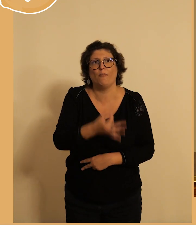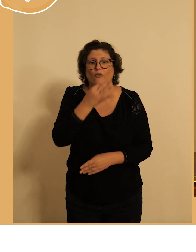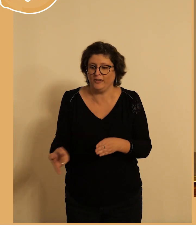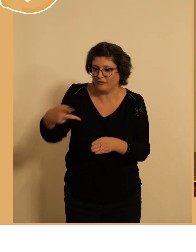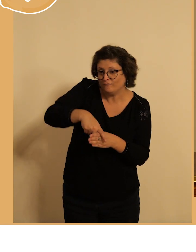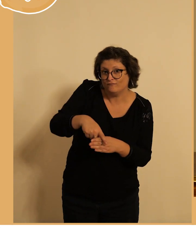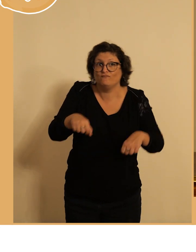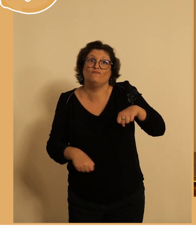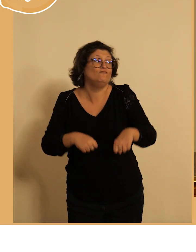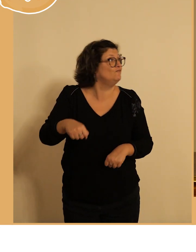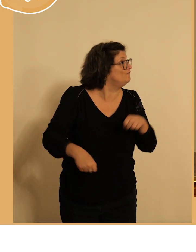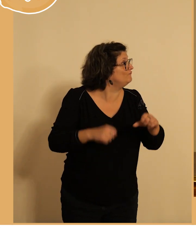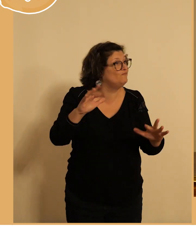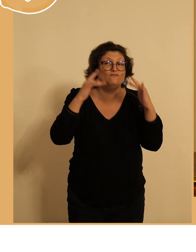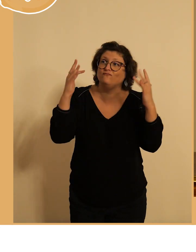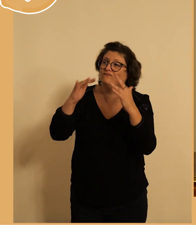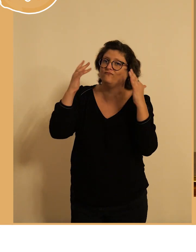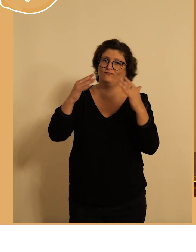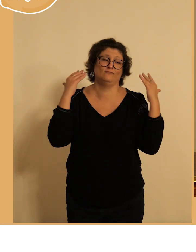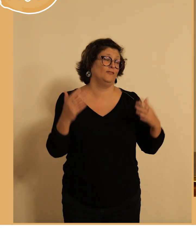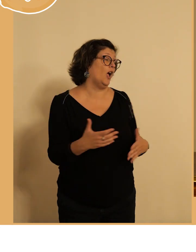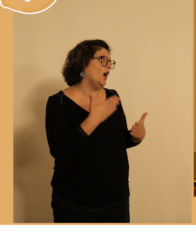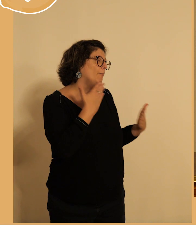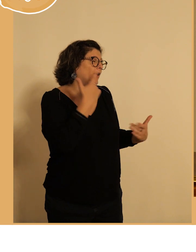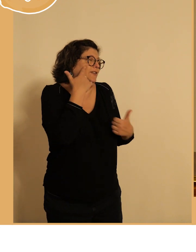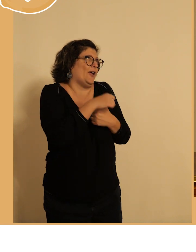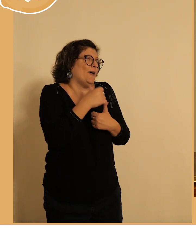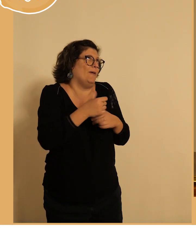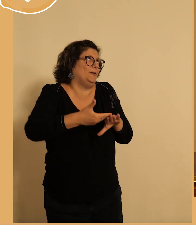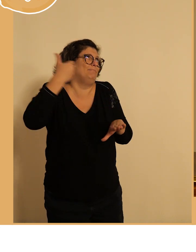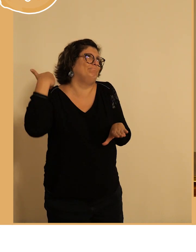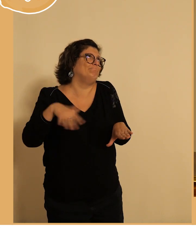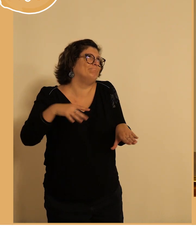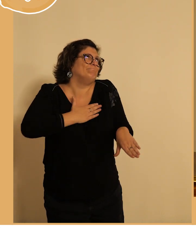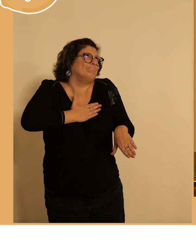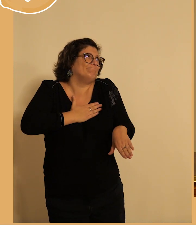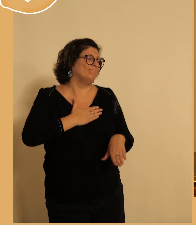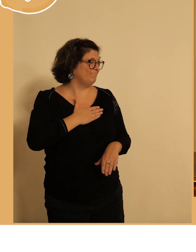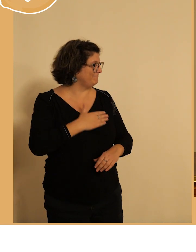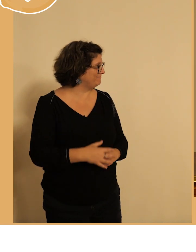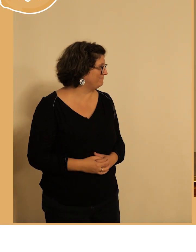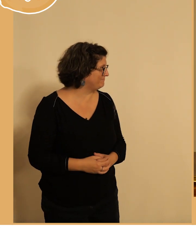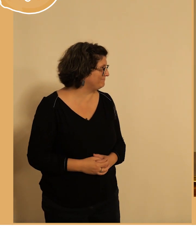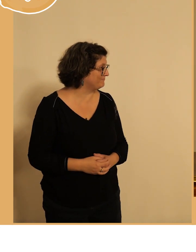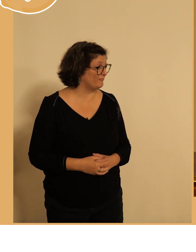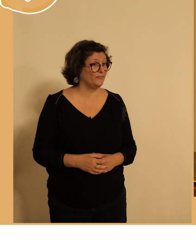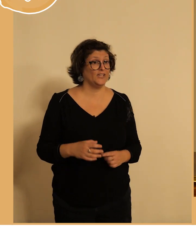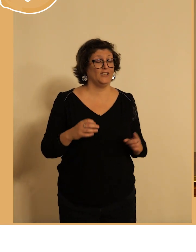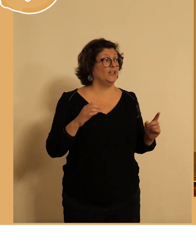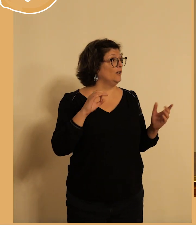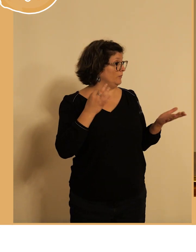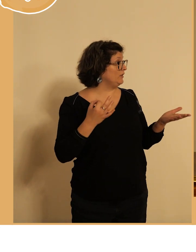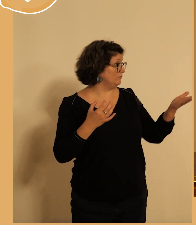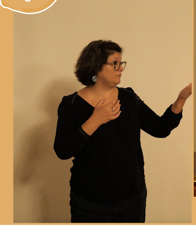merci de ces bons souvenirs et félicitations merci monsieur devino pour vos propos effectivement vous avez été en quelque sorte à la